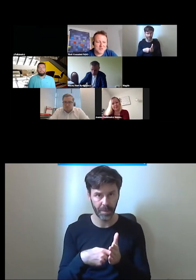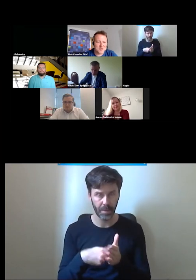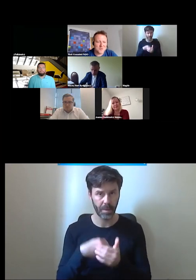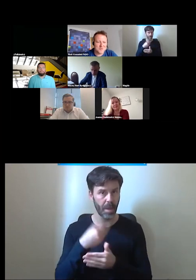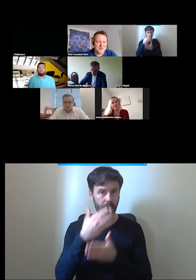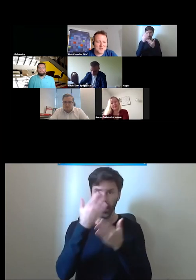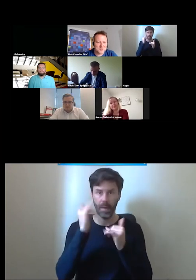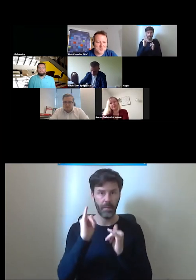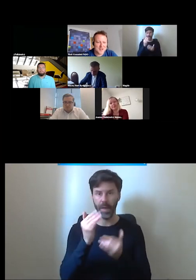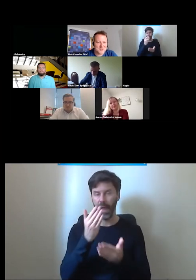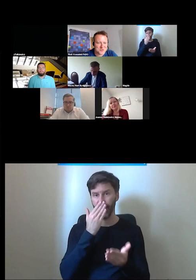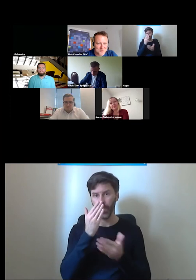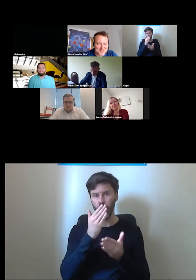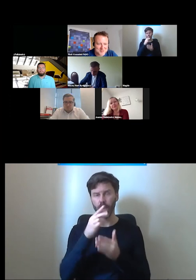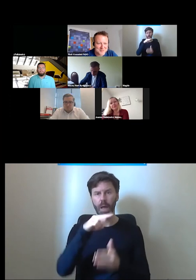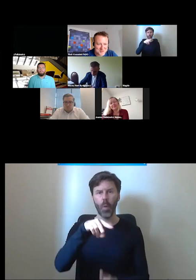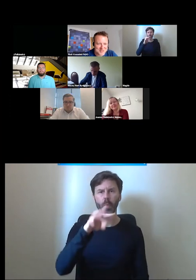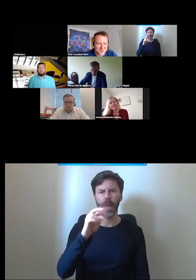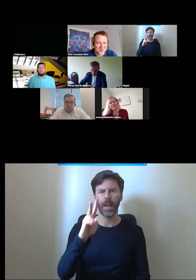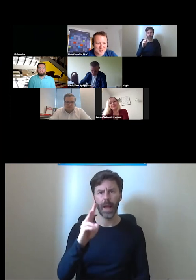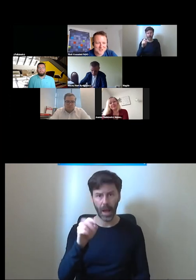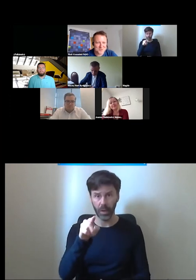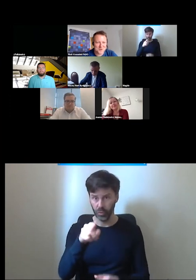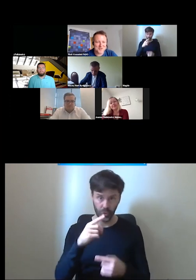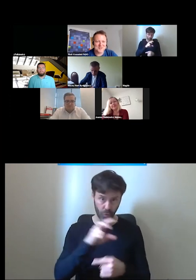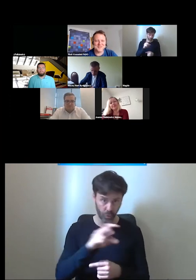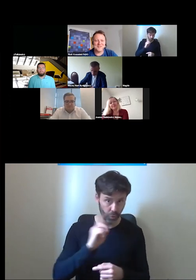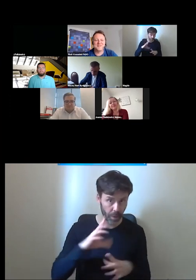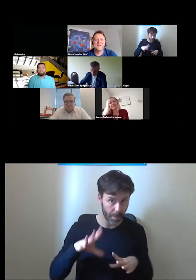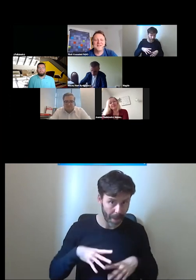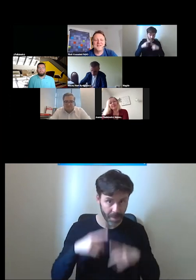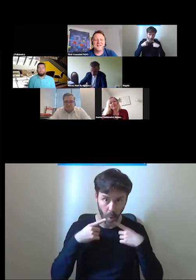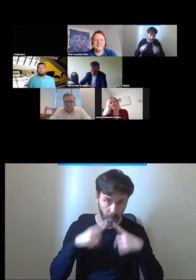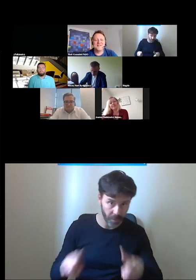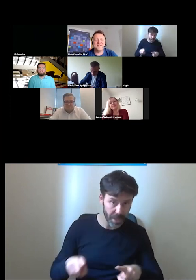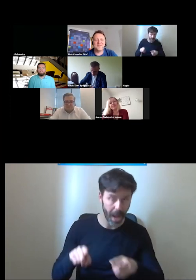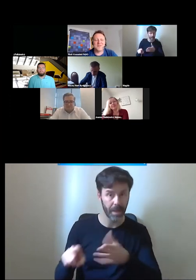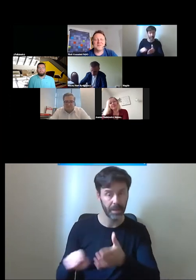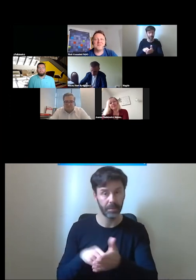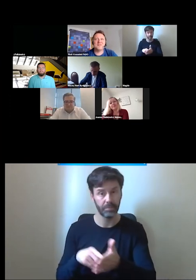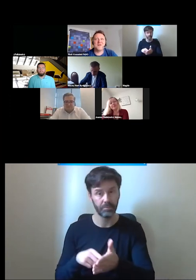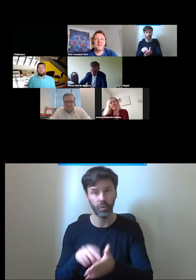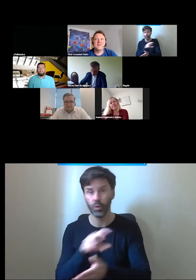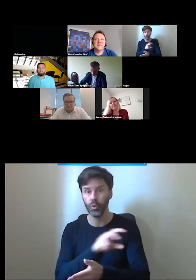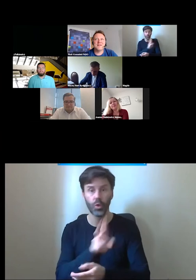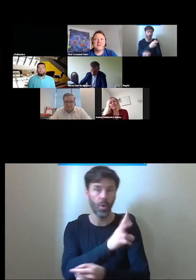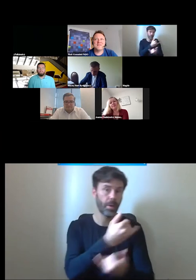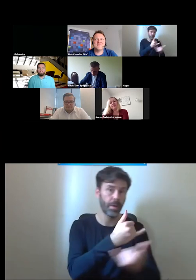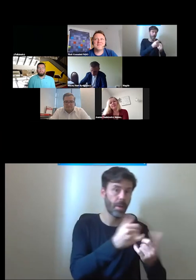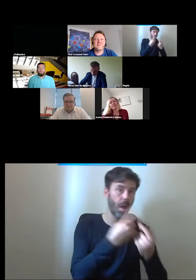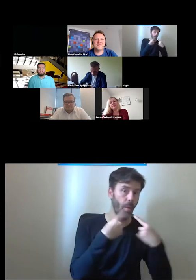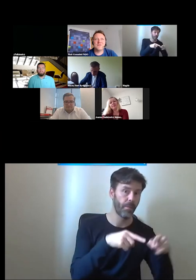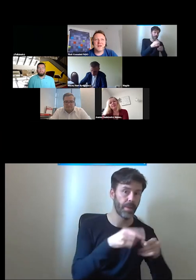podział wewnątrz UTK czy to pan się tym na przykład zajmuje tak czy zupełnie to jest inny inny departament inny działa ale